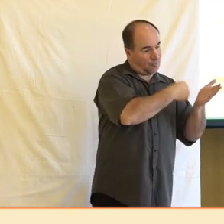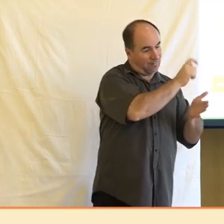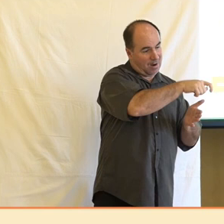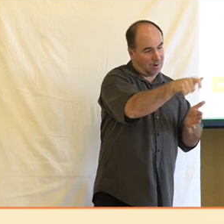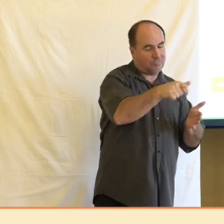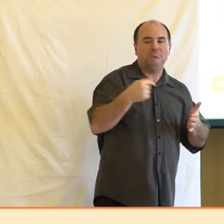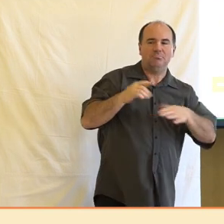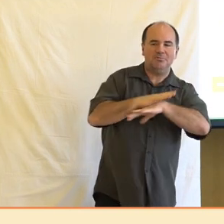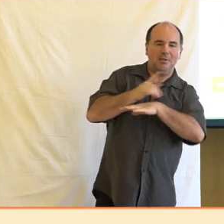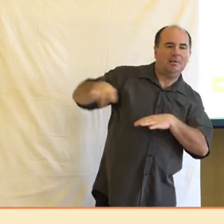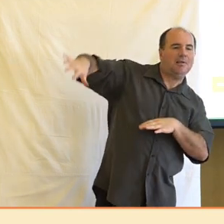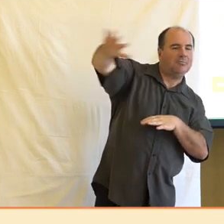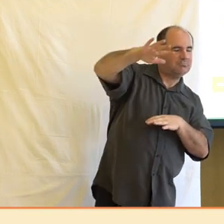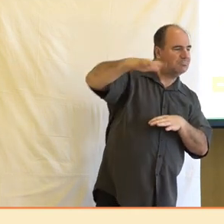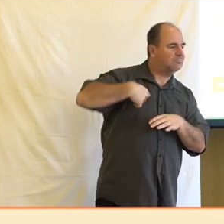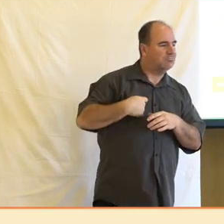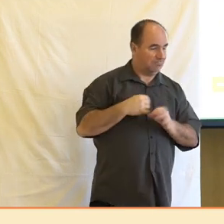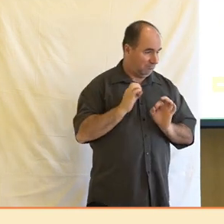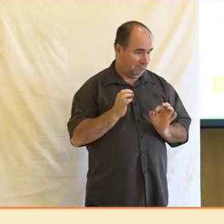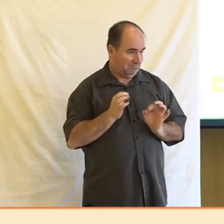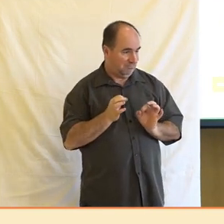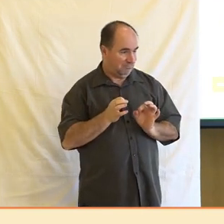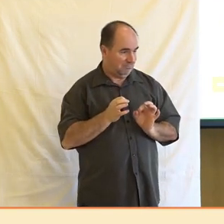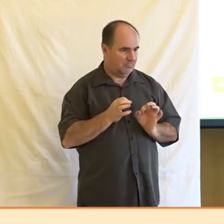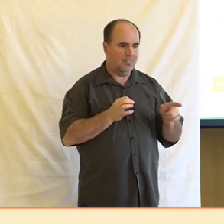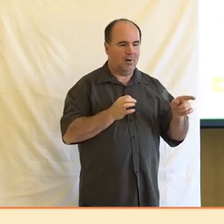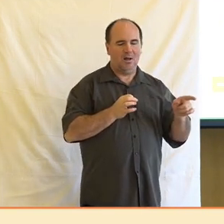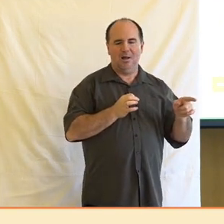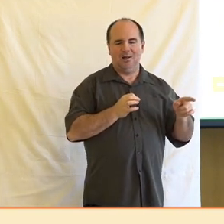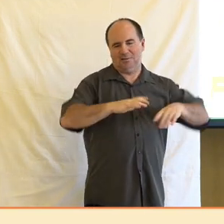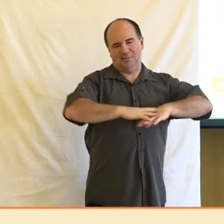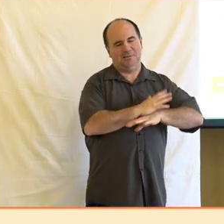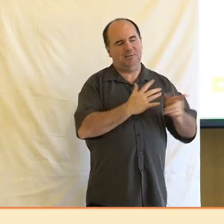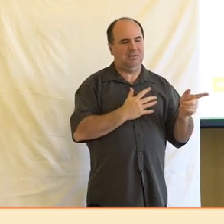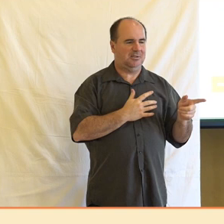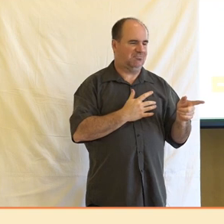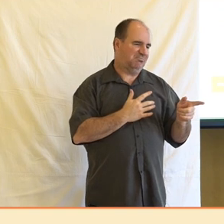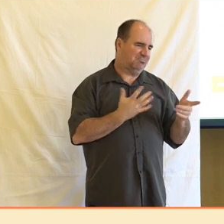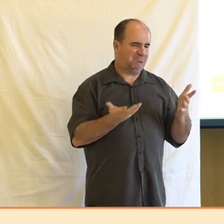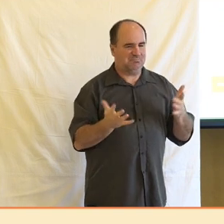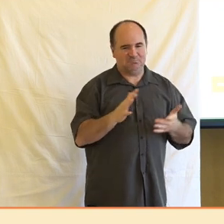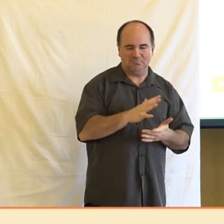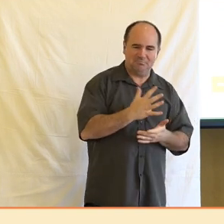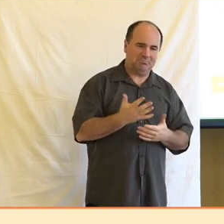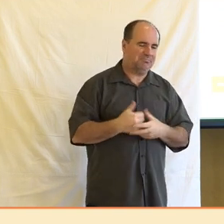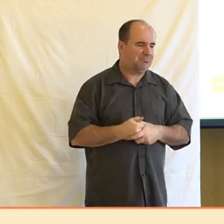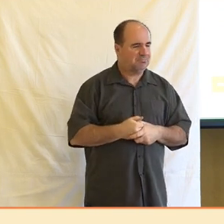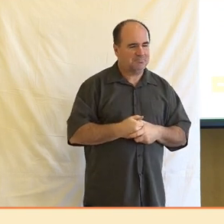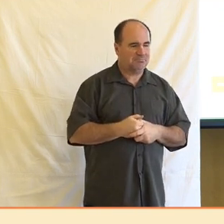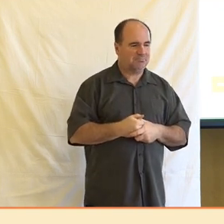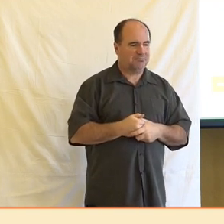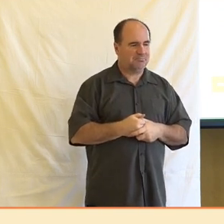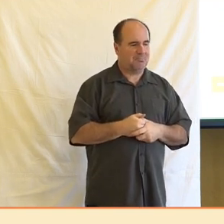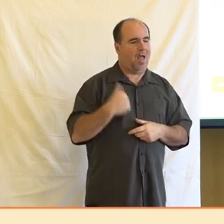jsou ke svým konzumentům docela skeptičtí, protože tvrdí, že většina z nich se